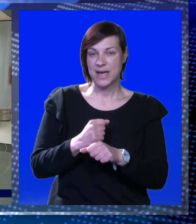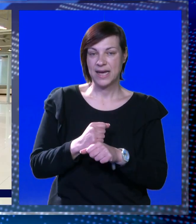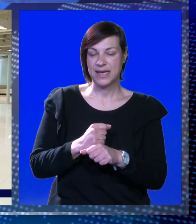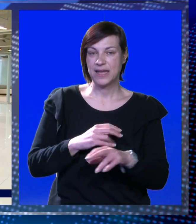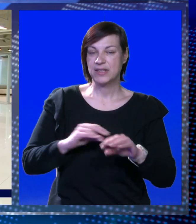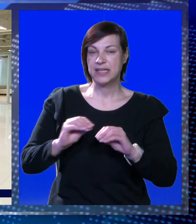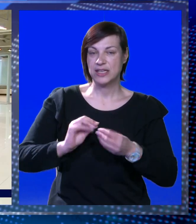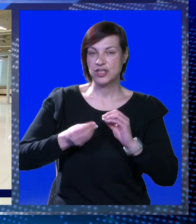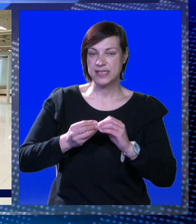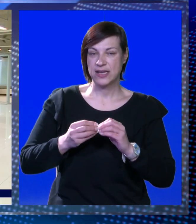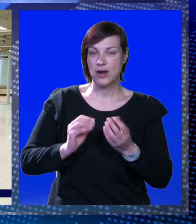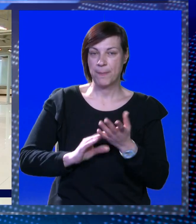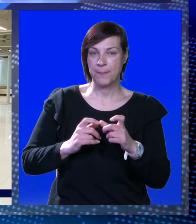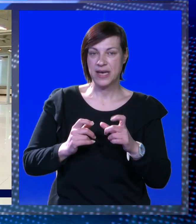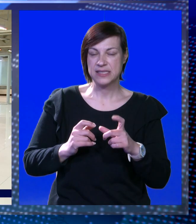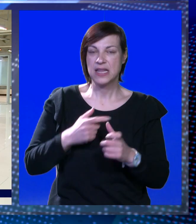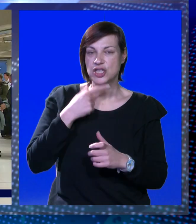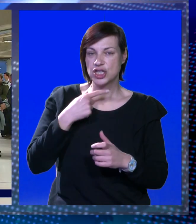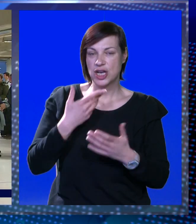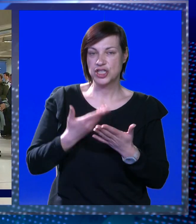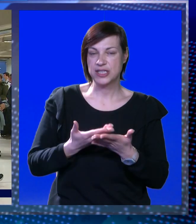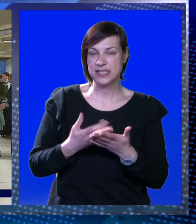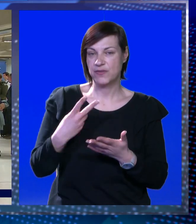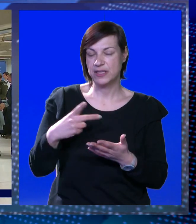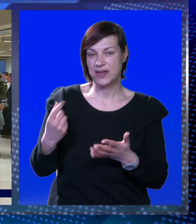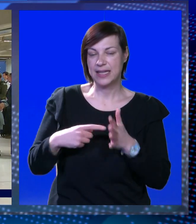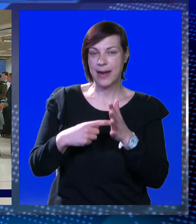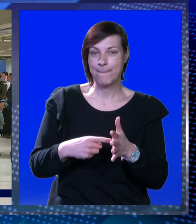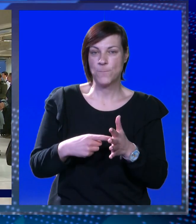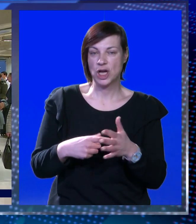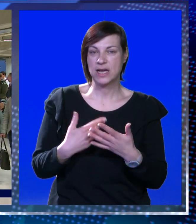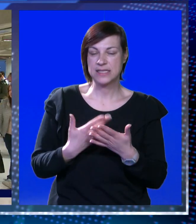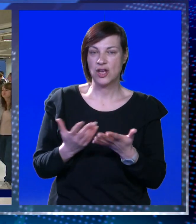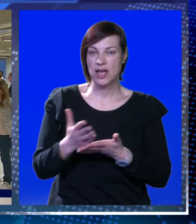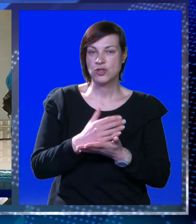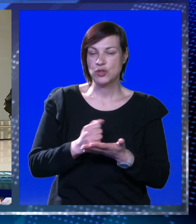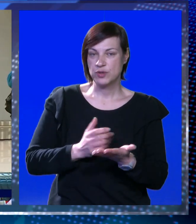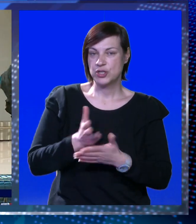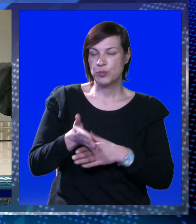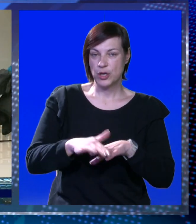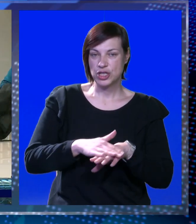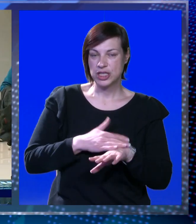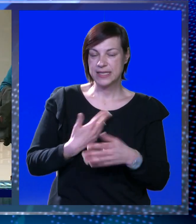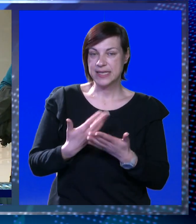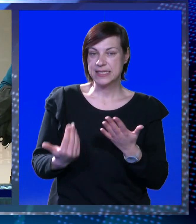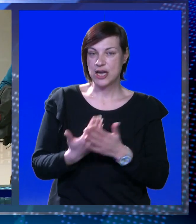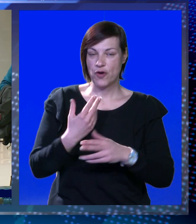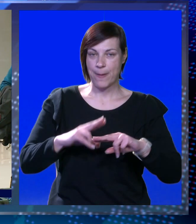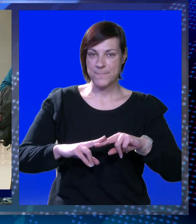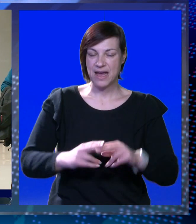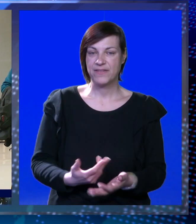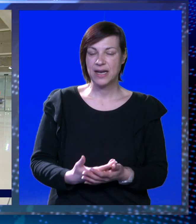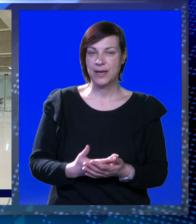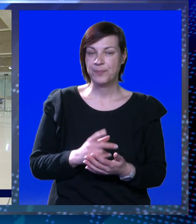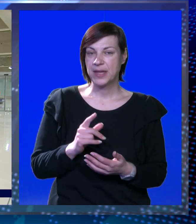manji radovi, a direktor sektora komercijalnih poslova kaže kako se ova dva dana pokazalo kako su uspješno položili test primjene novih